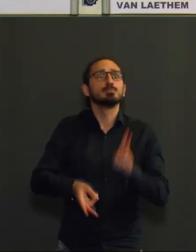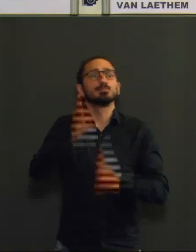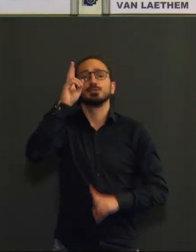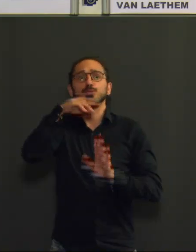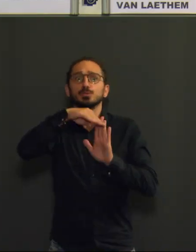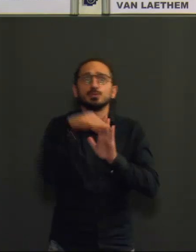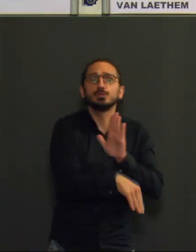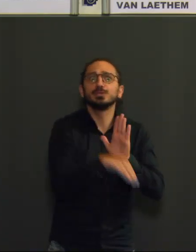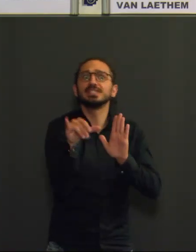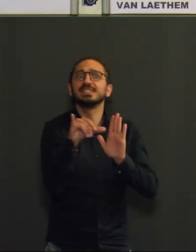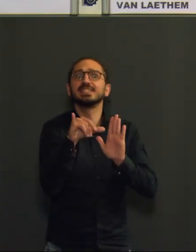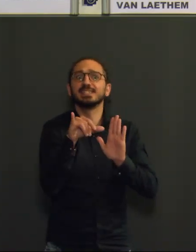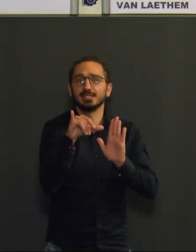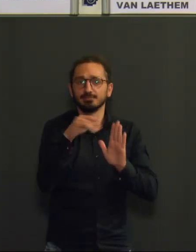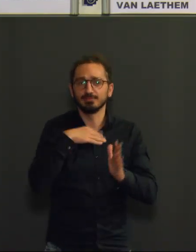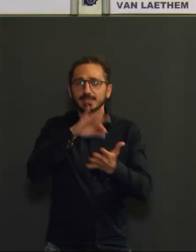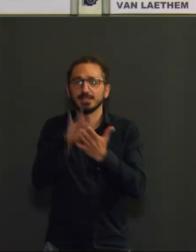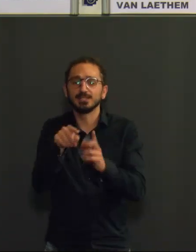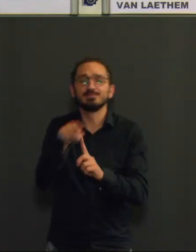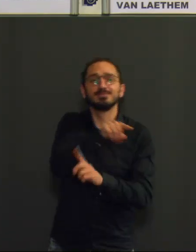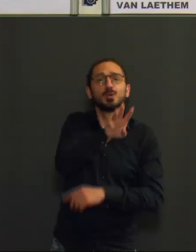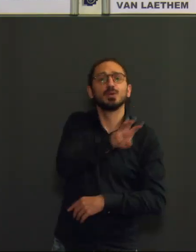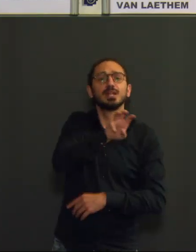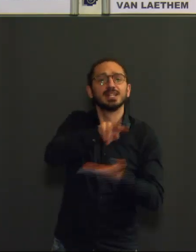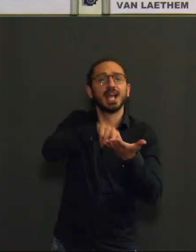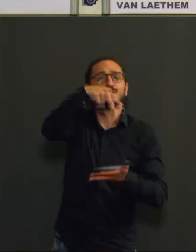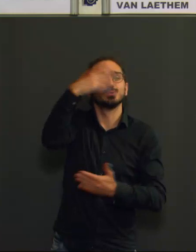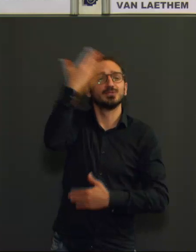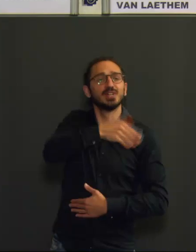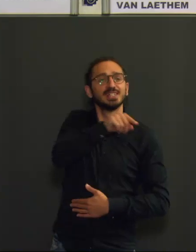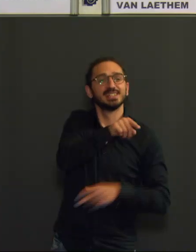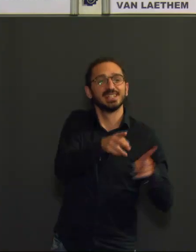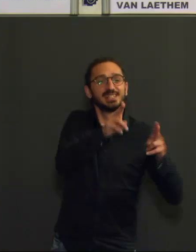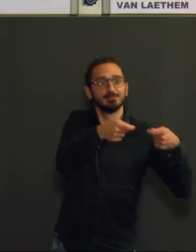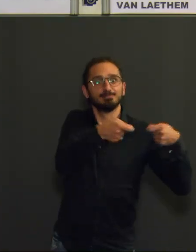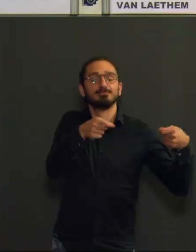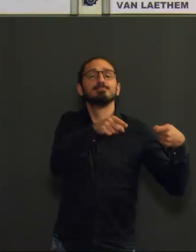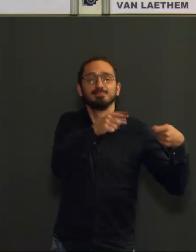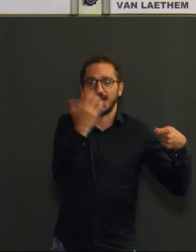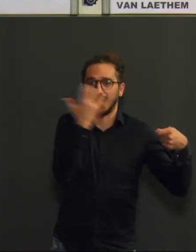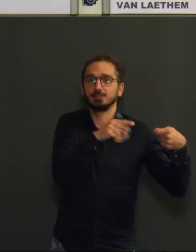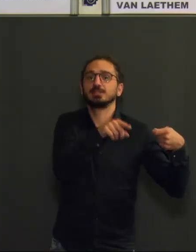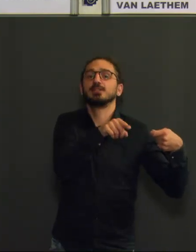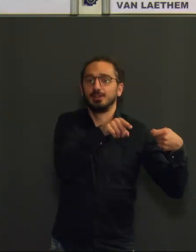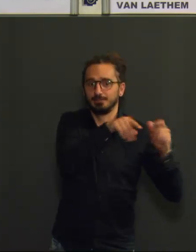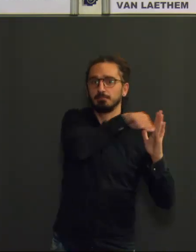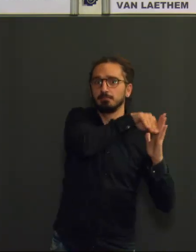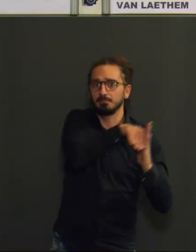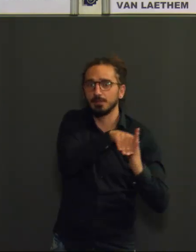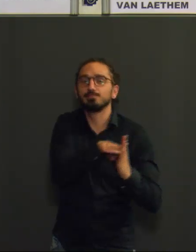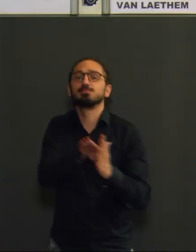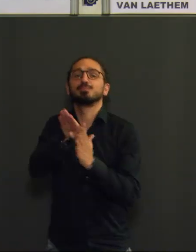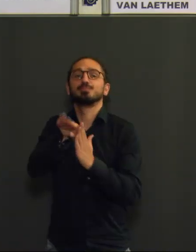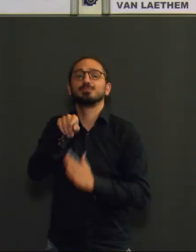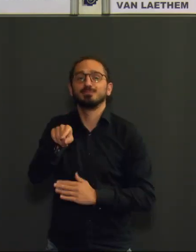prolongé de l'ascension. Chez les personnes plus âgées, dans l'astrade d'âge entre 60 et 80 ans, les